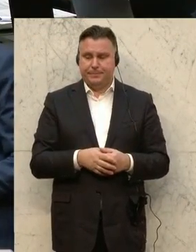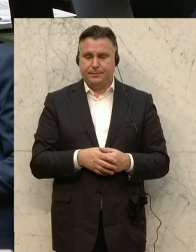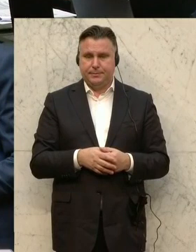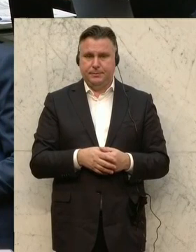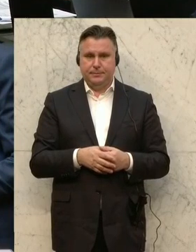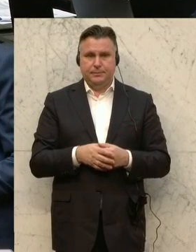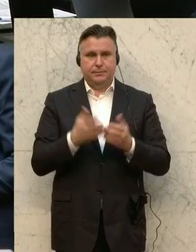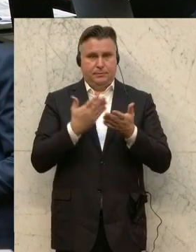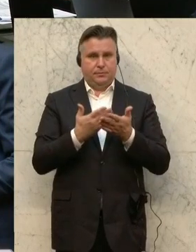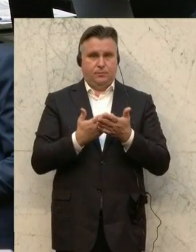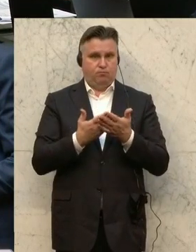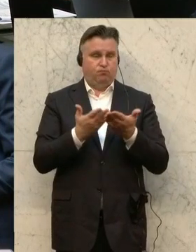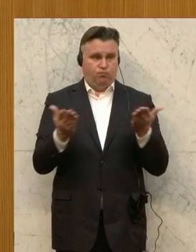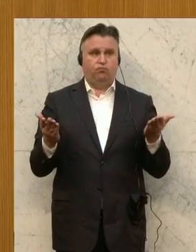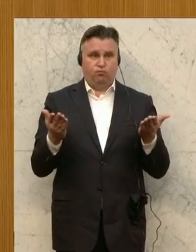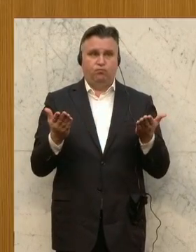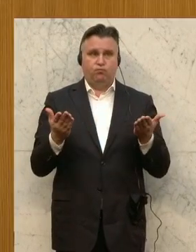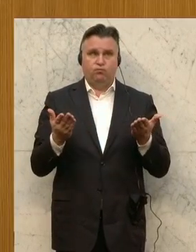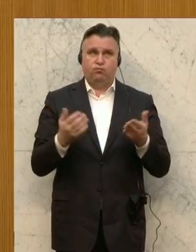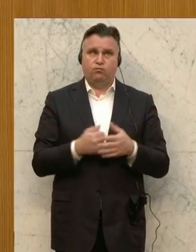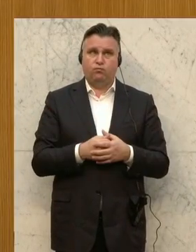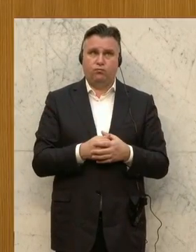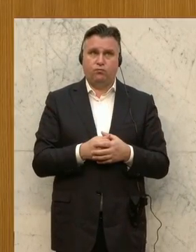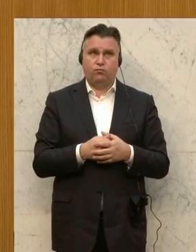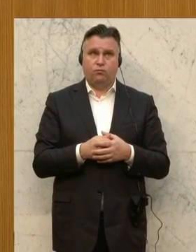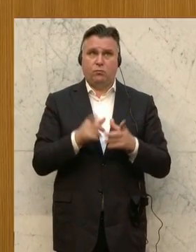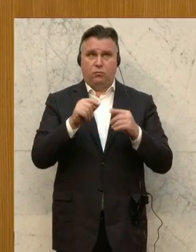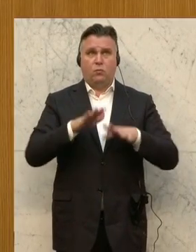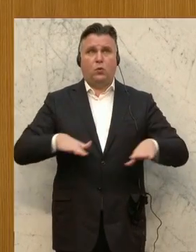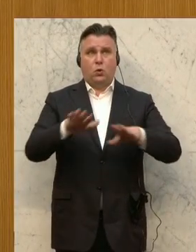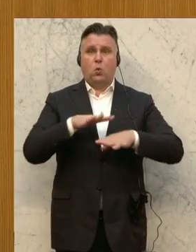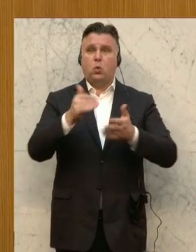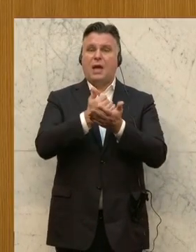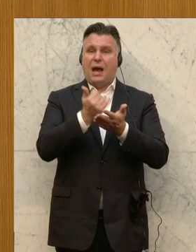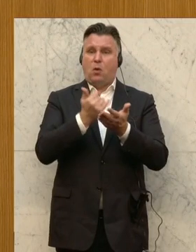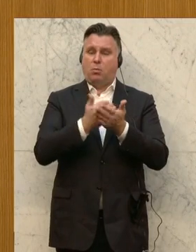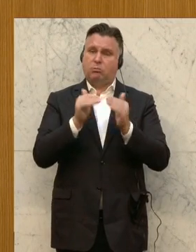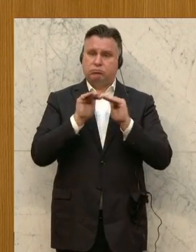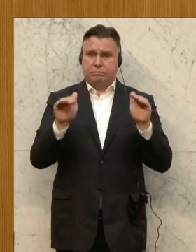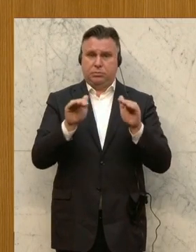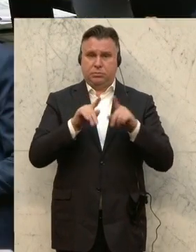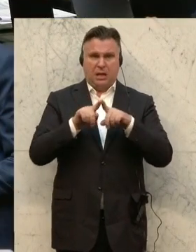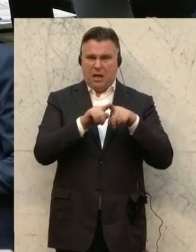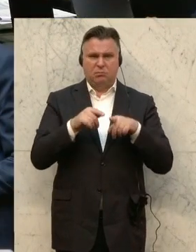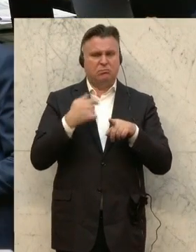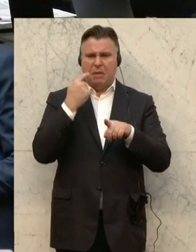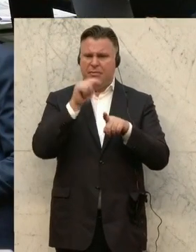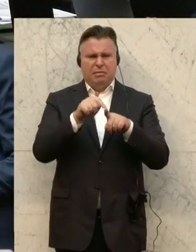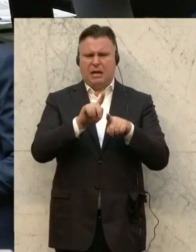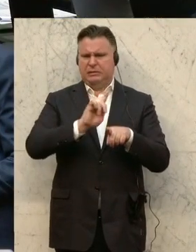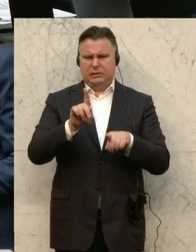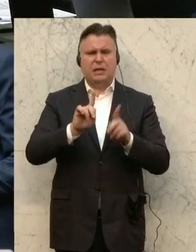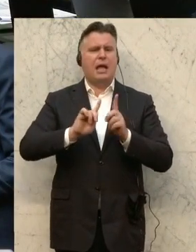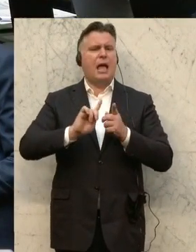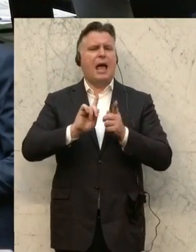Entgegen dem Ansinnen, ein bedingungsloses Grundeinkommen einzuführen, würde ich folgende Maßnahmen vorschlagen.